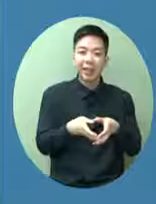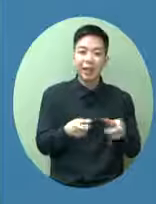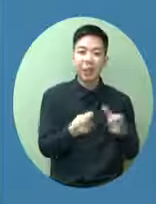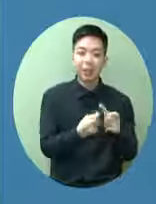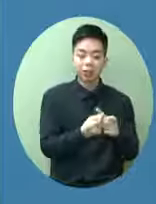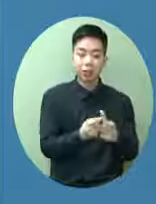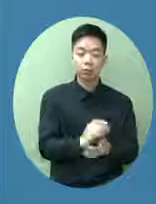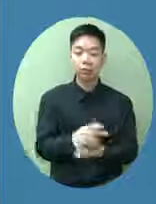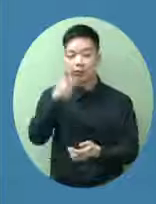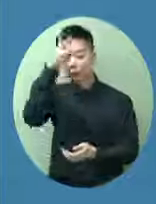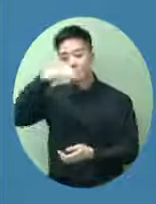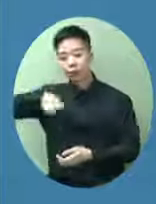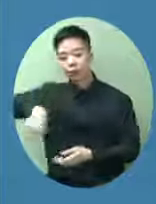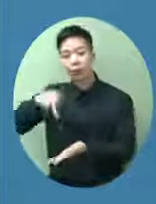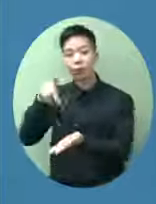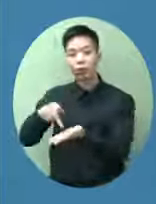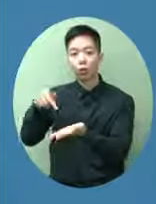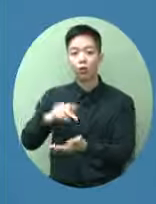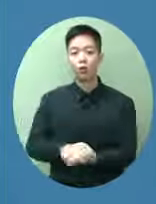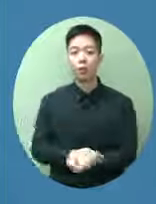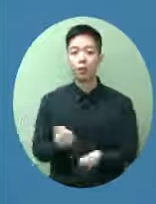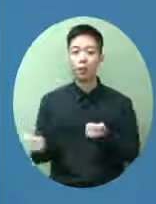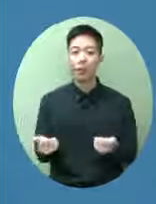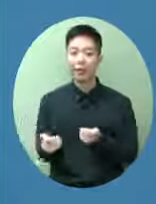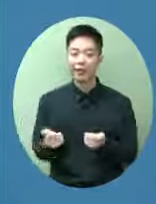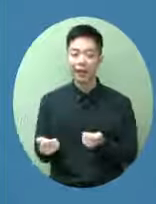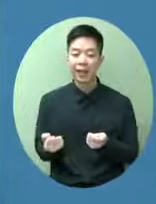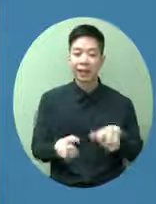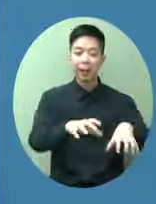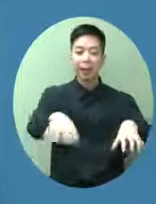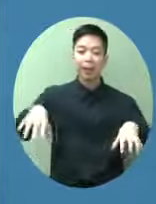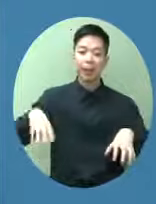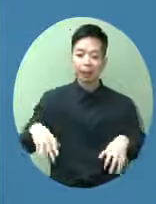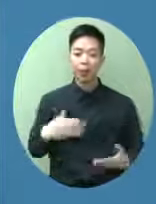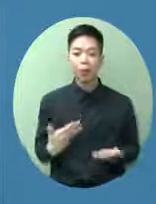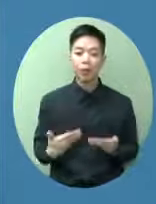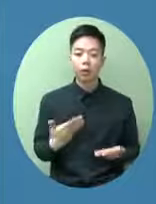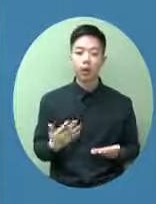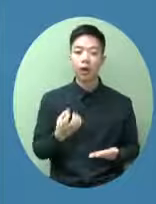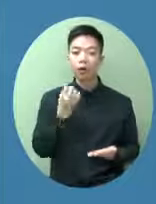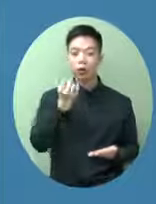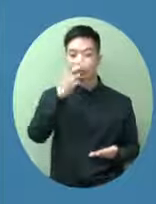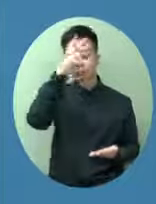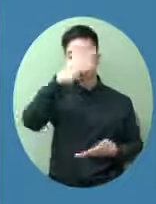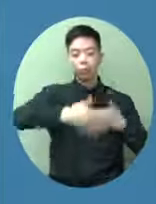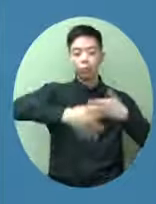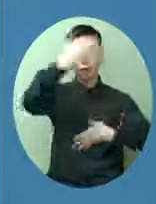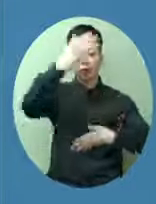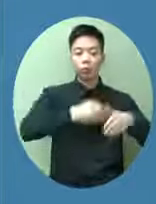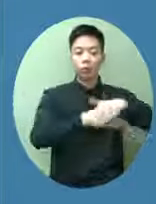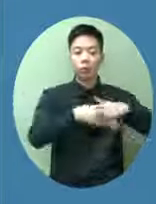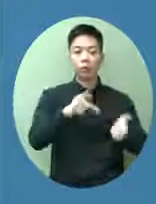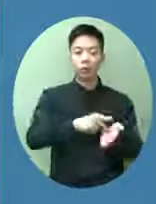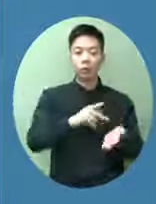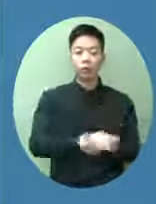的地例如做停車場或租了我們的物業往往到期的時候是需要重新招